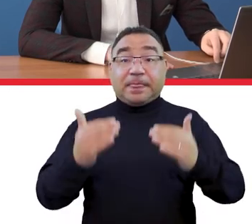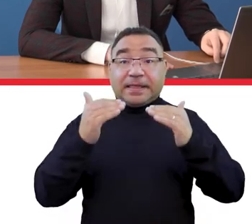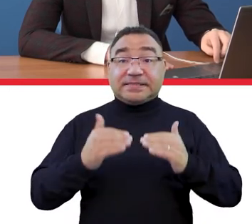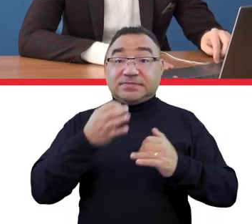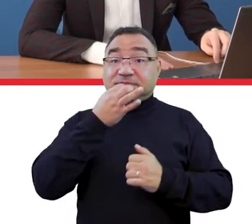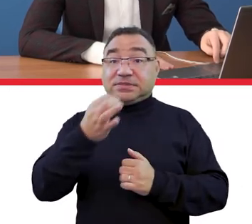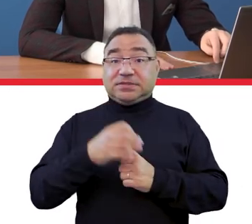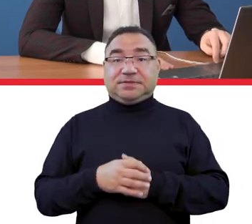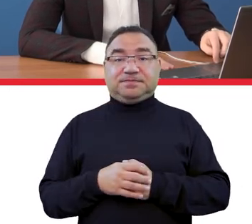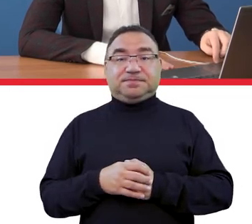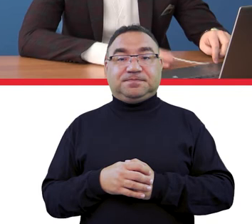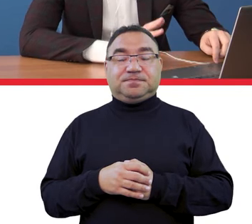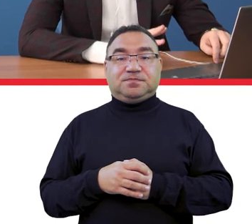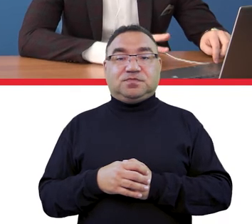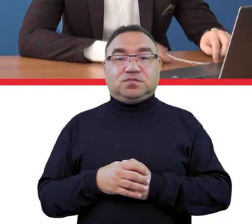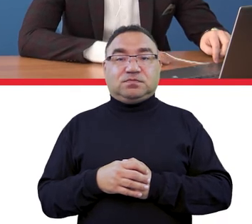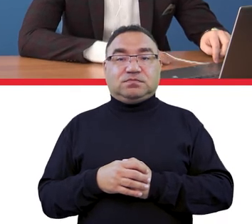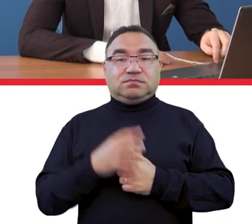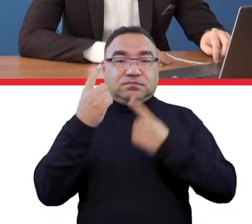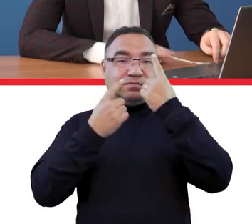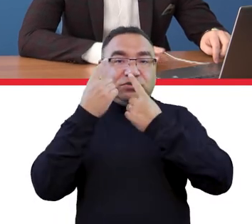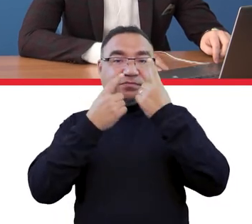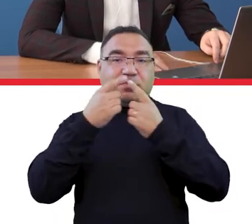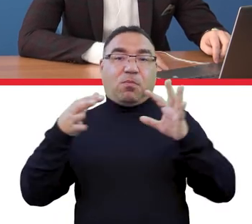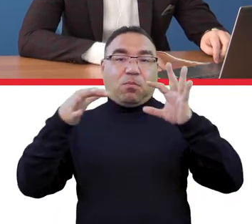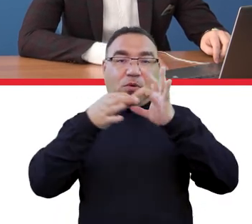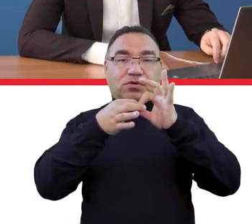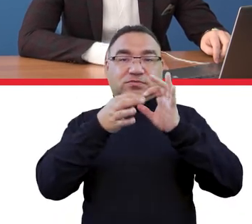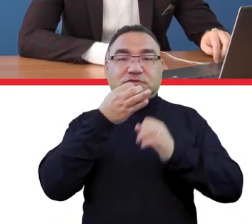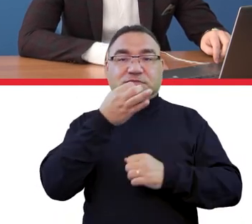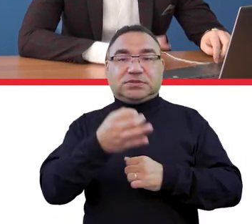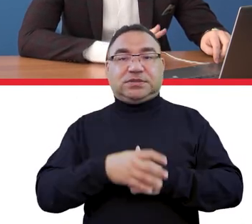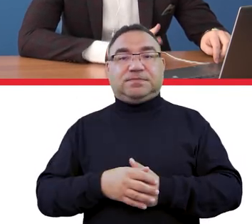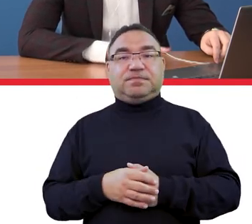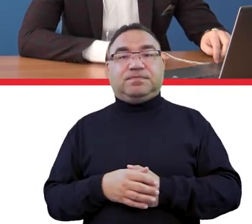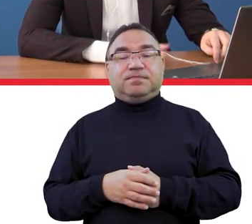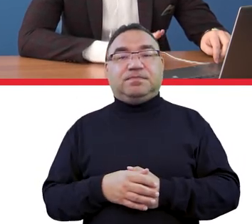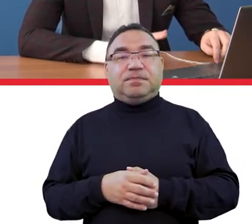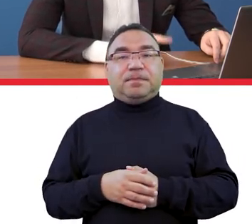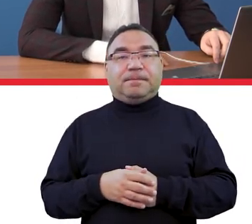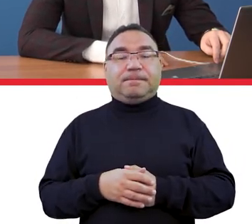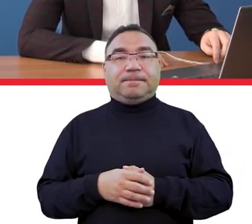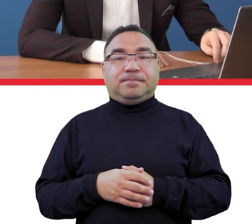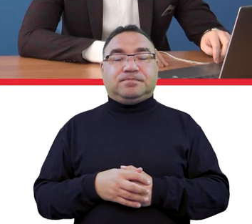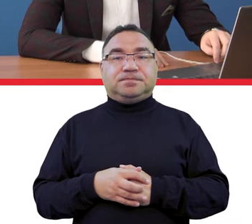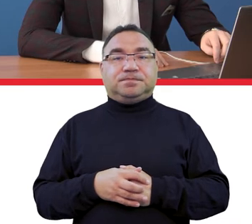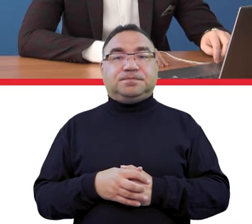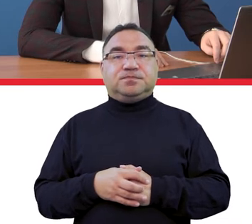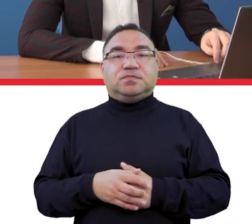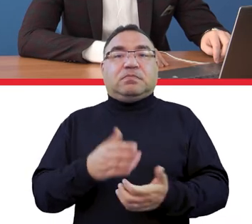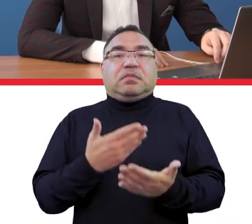pytanie. W sumie to jakby doszliśmy do wniosku, że połączymy te pytania. Te pytania, czyli będą jakby dwa pytania w jednym.